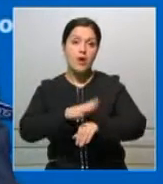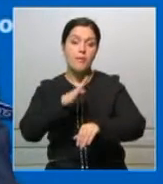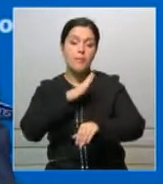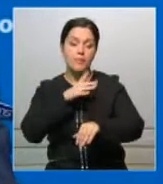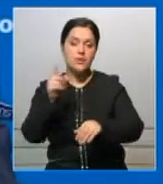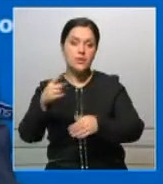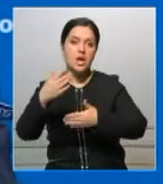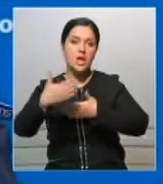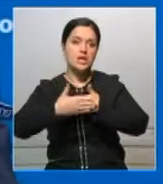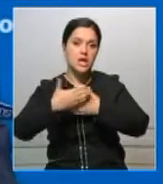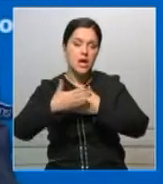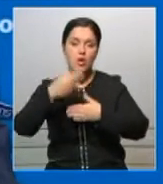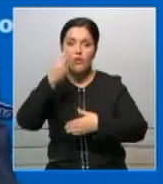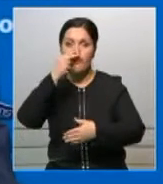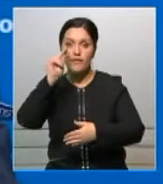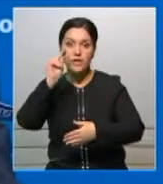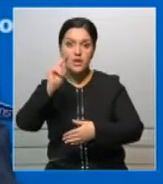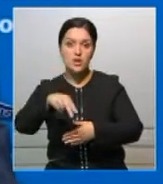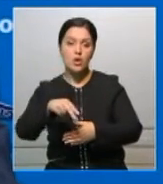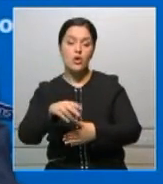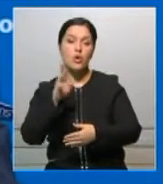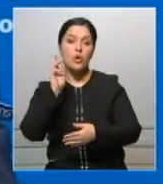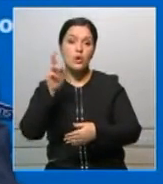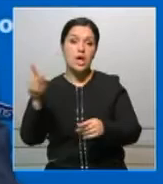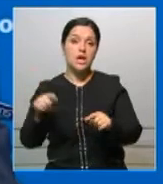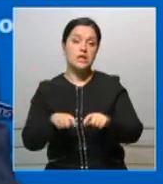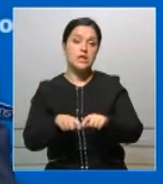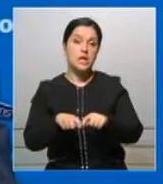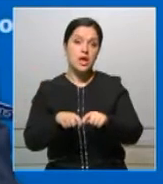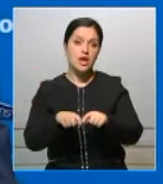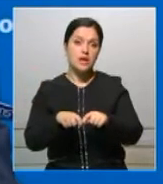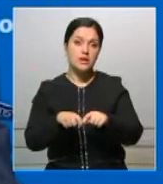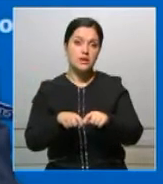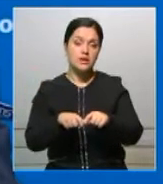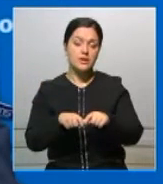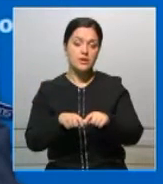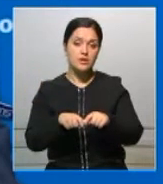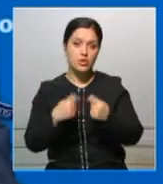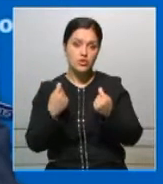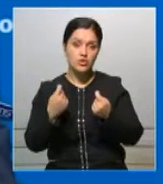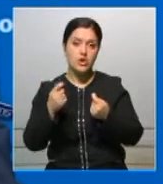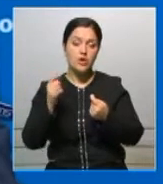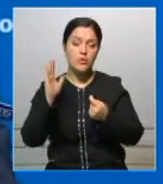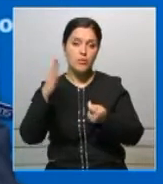меры. Виновные, допустившие эти нарушения, они наказаны. Продолжение следует...